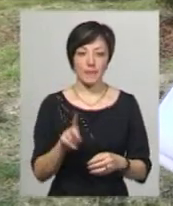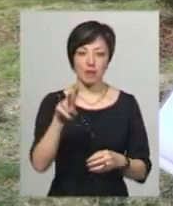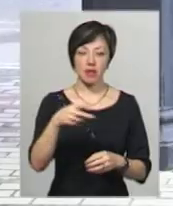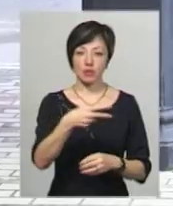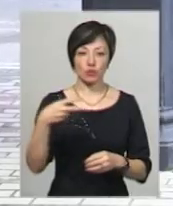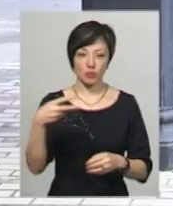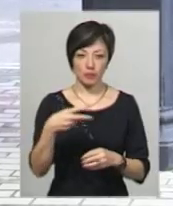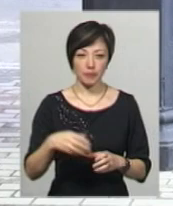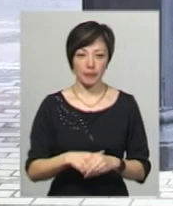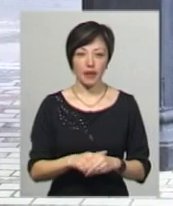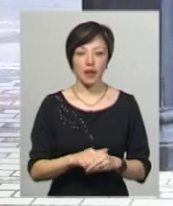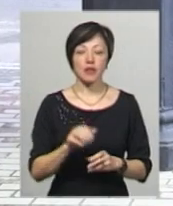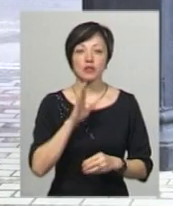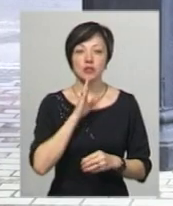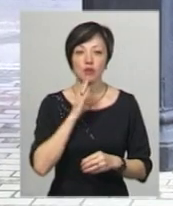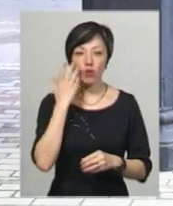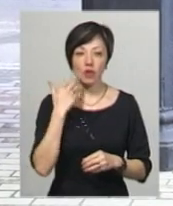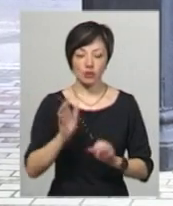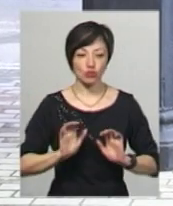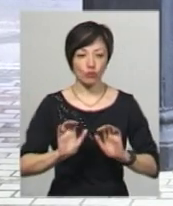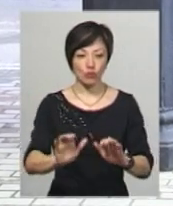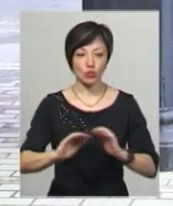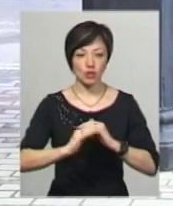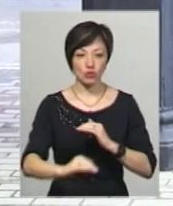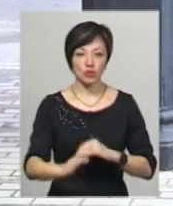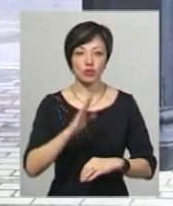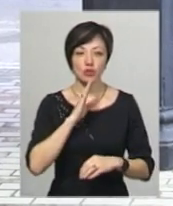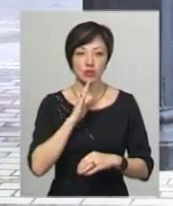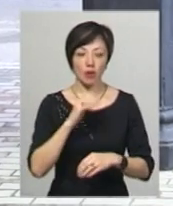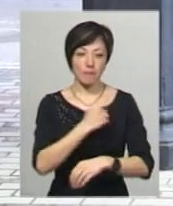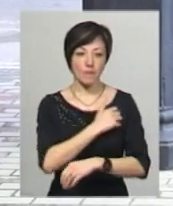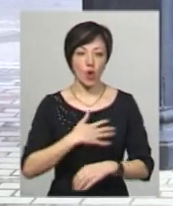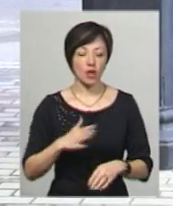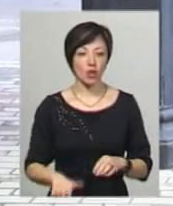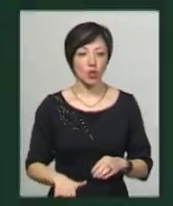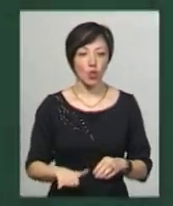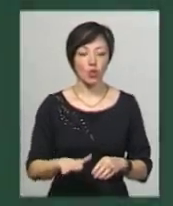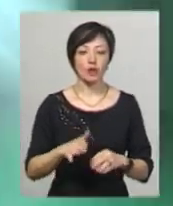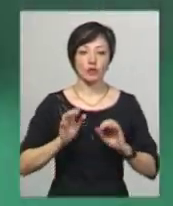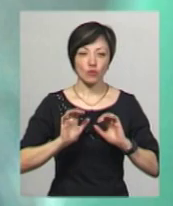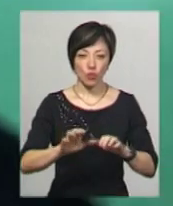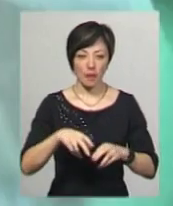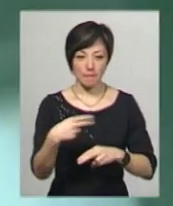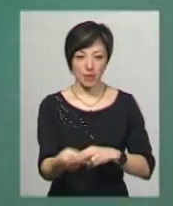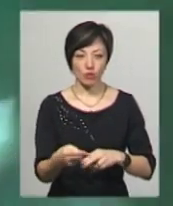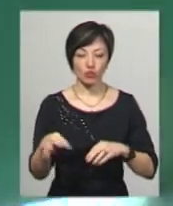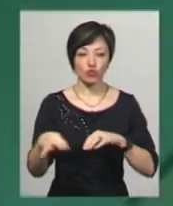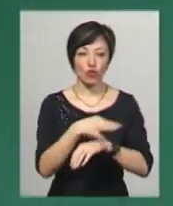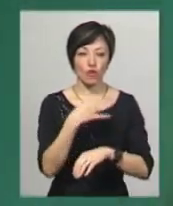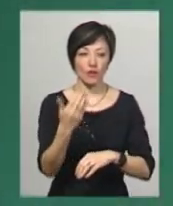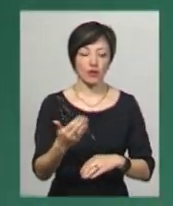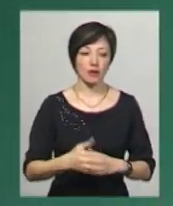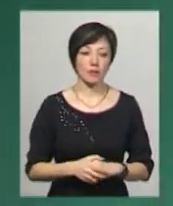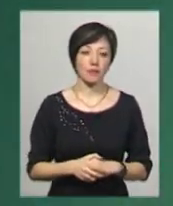на другий этаж. За словами Олени Осідлевич, коли її штовхнули зі сходів, жінка поранила ногу, додає, потім штовхнули на підлогу її чоловіка, Гарія